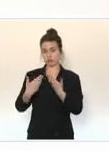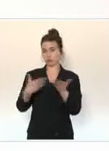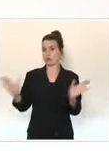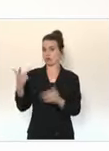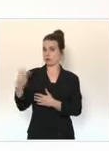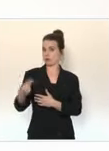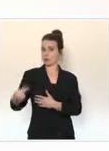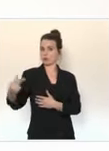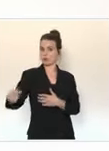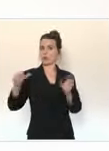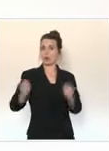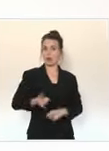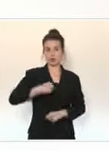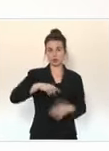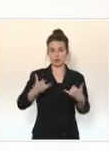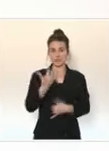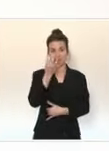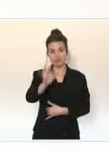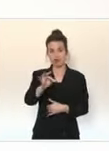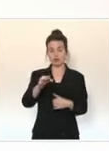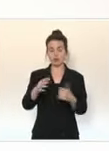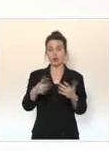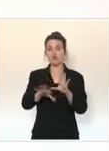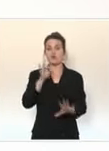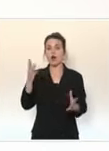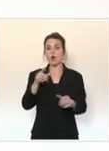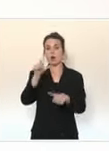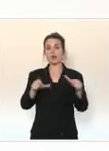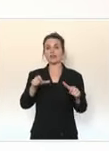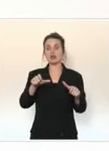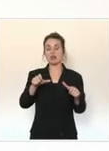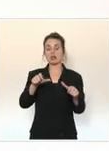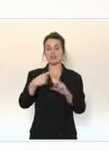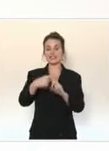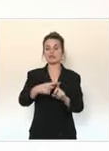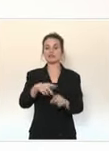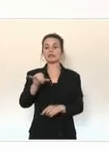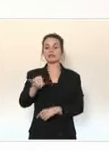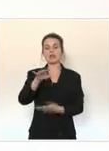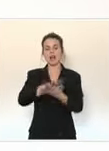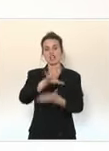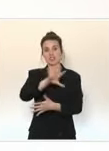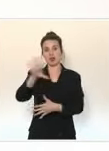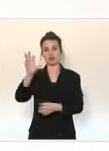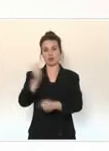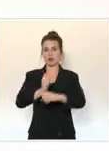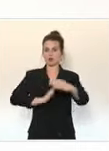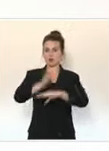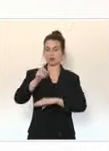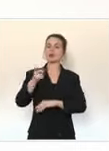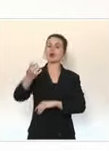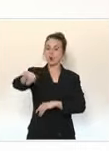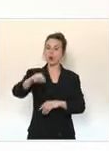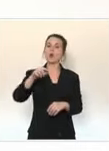qu'aux Français âgés de 55 ans et plus. Et paradoxalement, je constate que cette mesure de précaution a pu faire